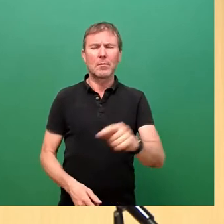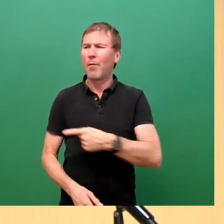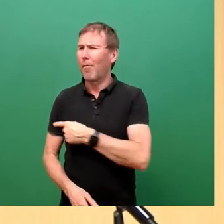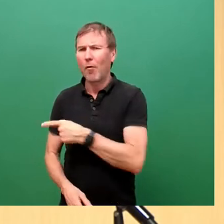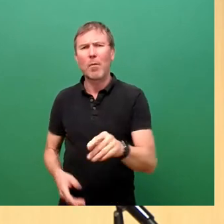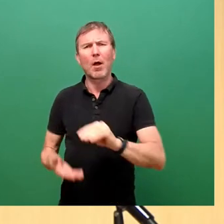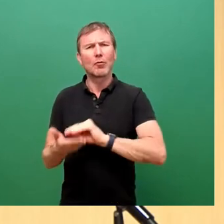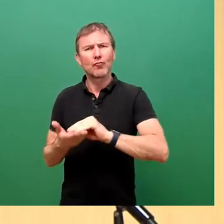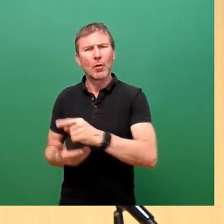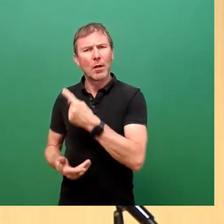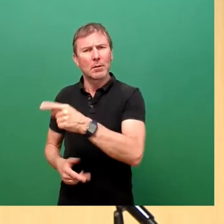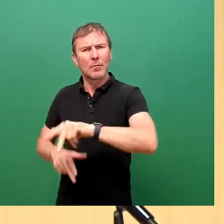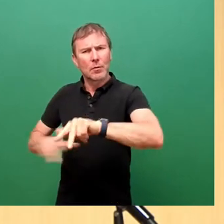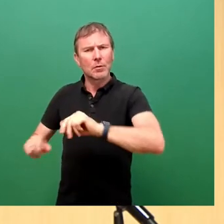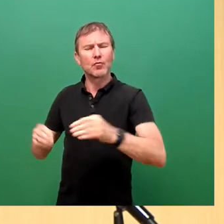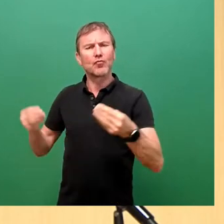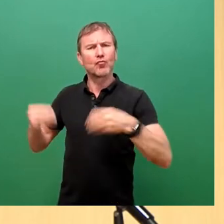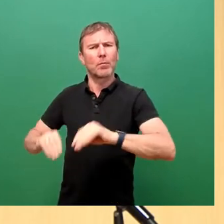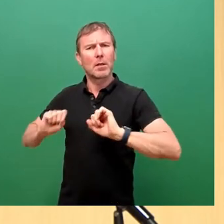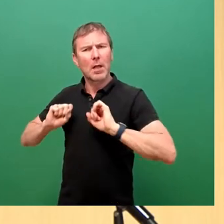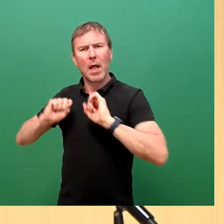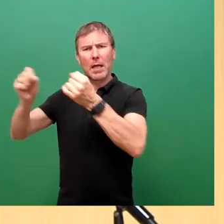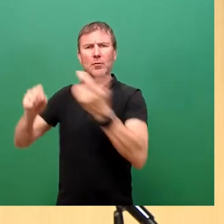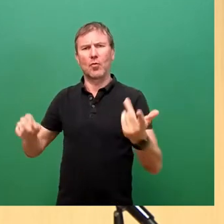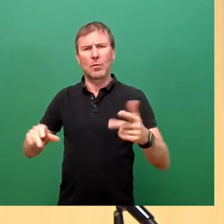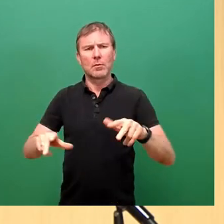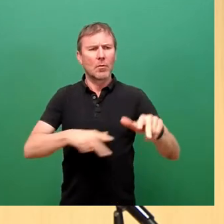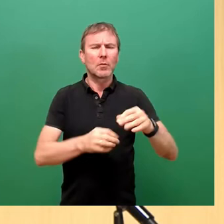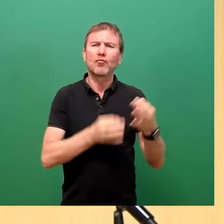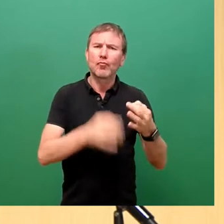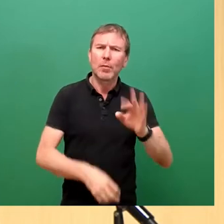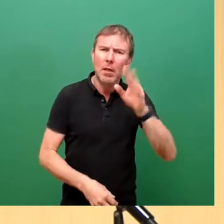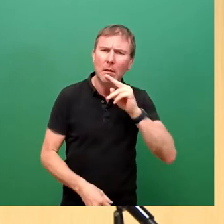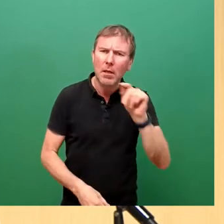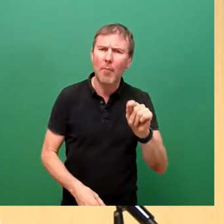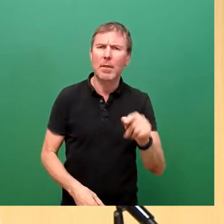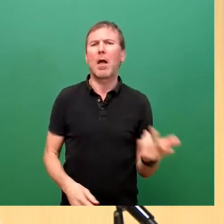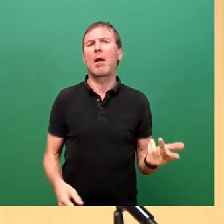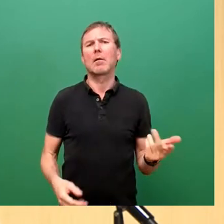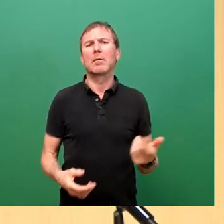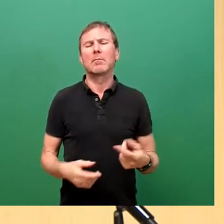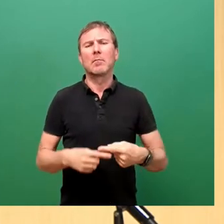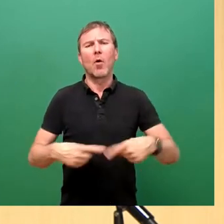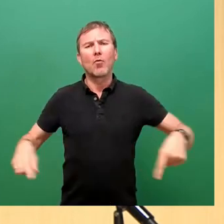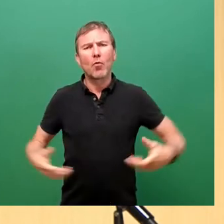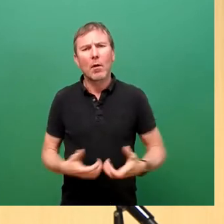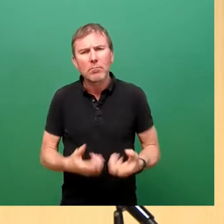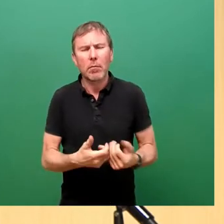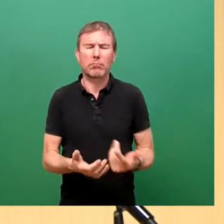und Schüler Spendenaktionen, organisieren Spielnachmittage, backen Kuchen und vieles mehr.